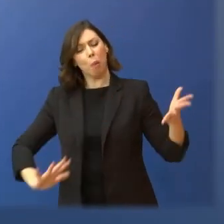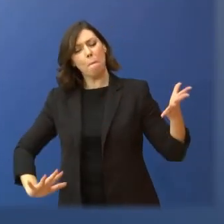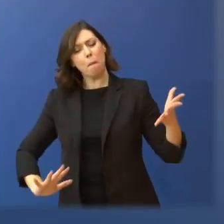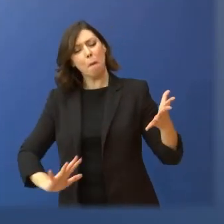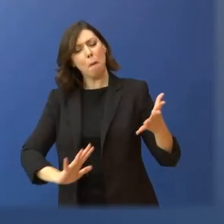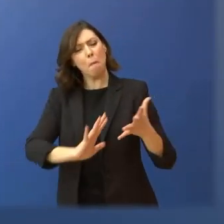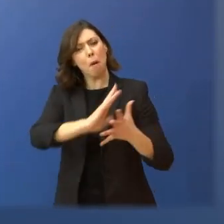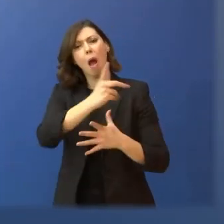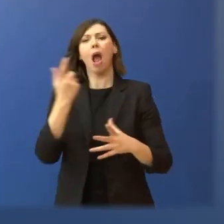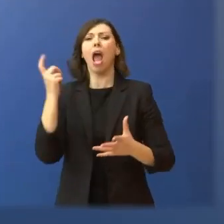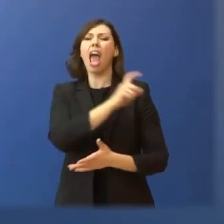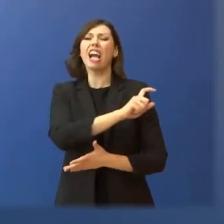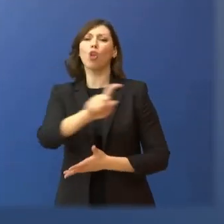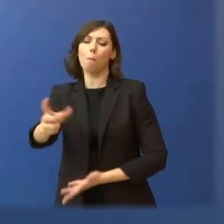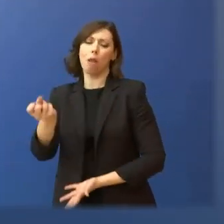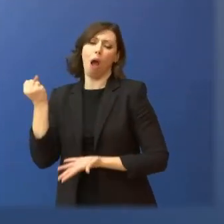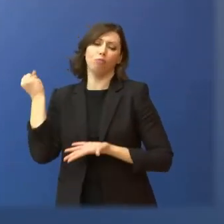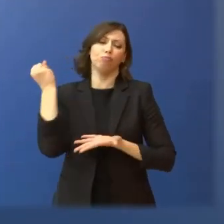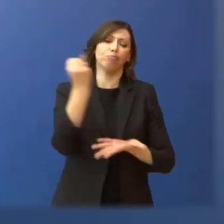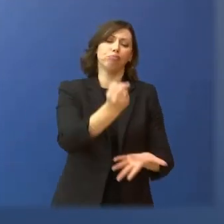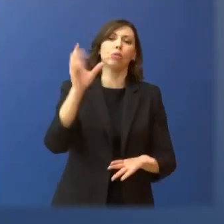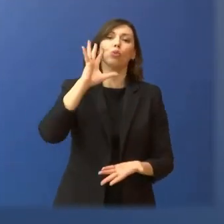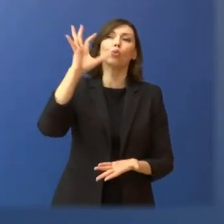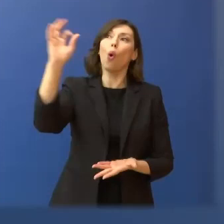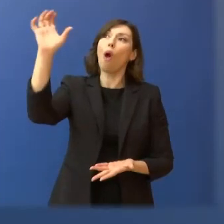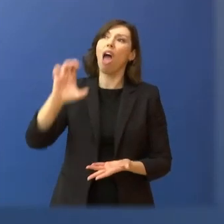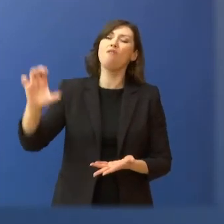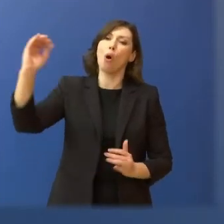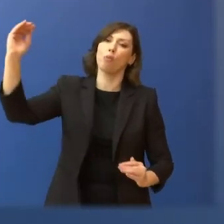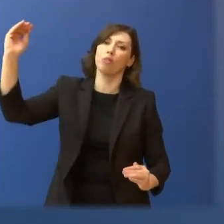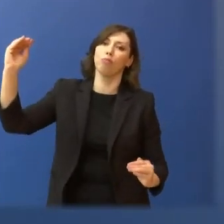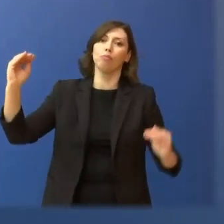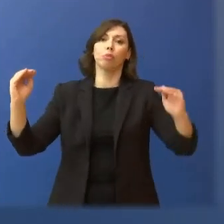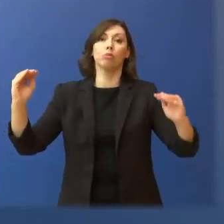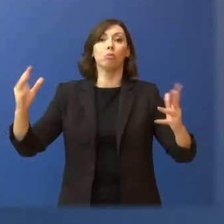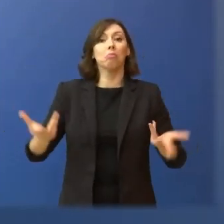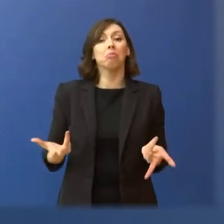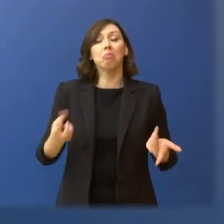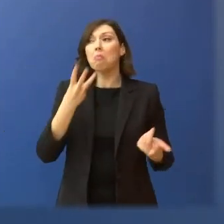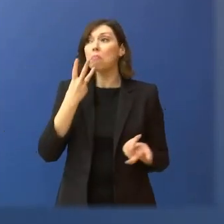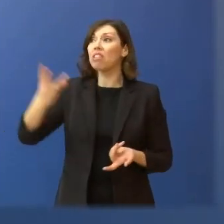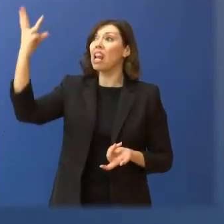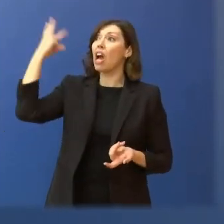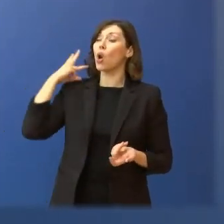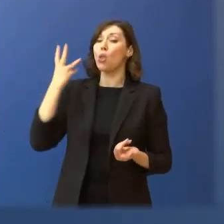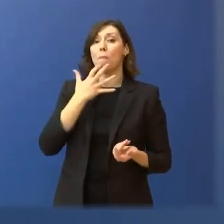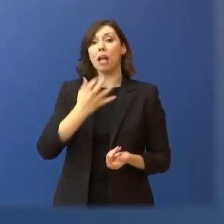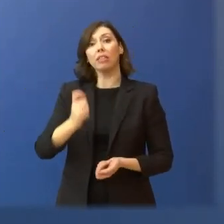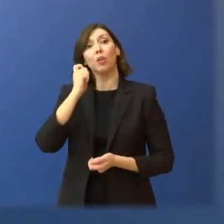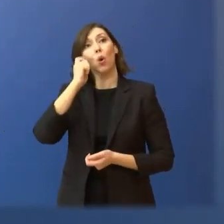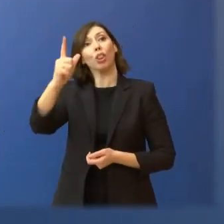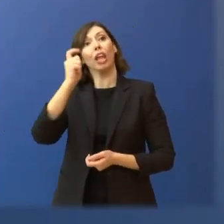ανηγύριζε γι' αυτό. Μιλάμε για το πρώτο διάστημα της διακυβέρνησης σας. Σήμερα, τρεις και μισή χρόνια μετά, ο υπουργός,